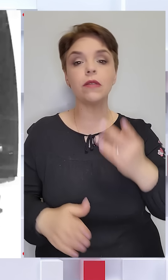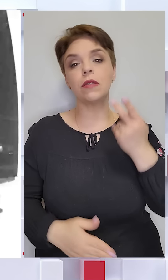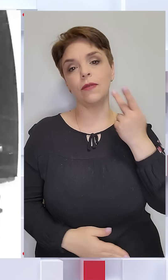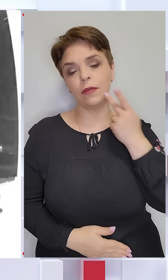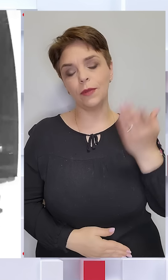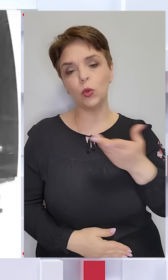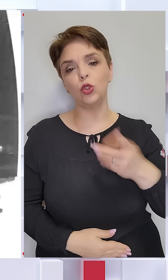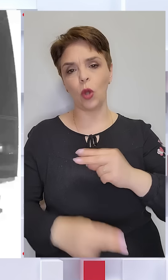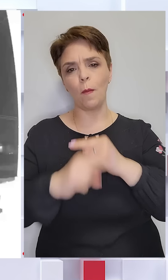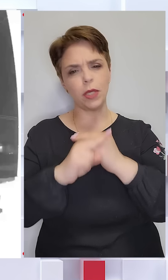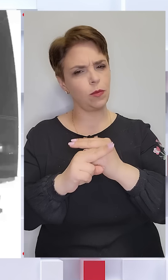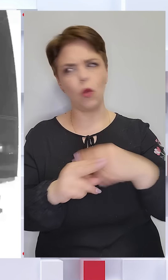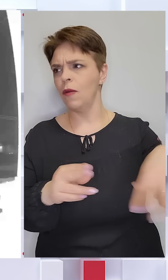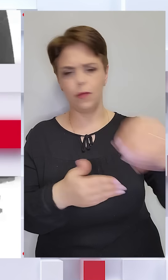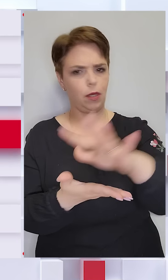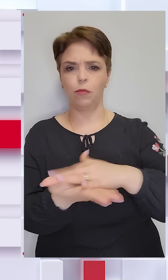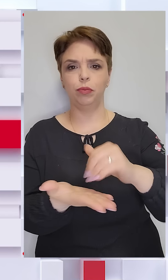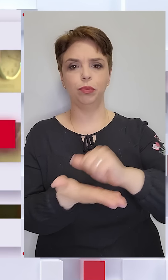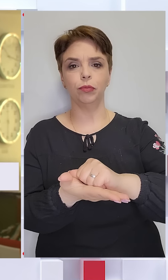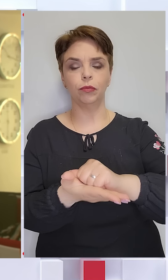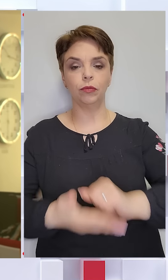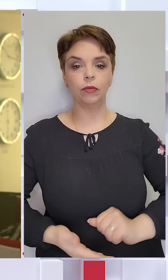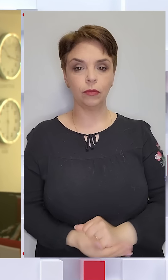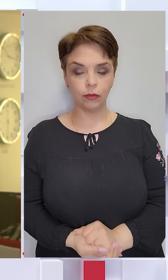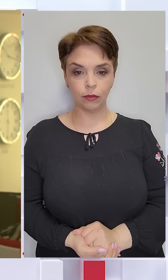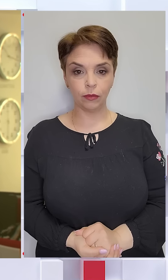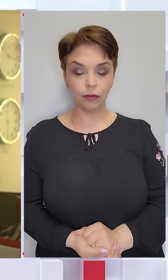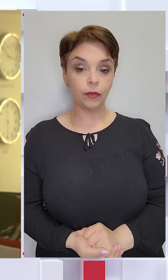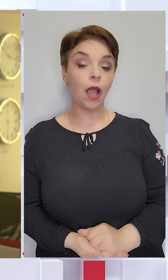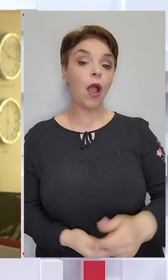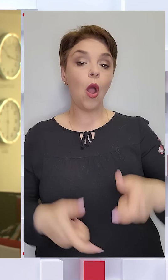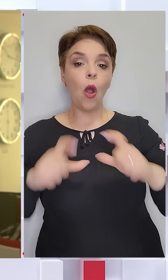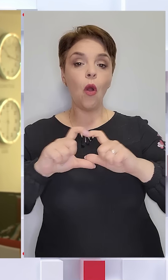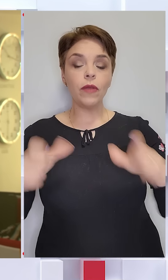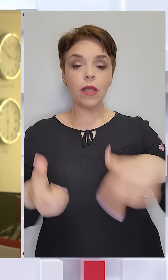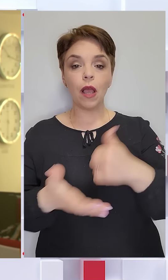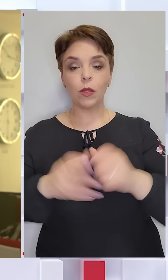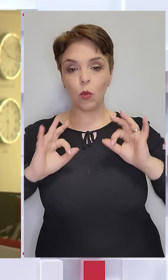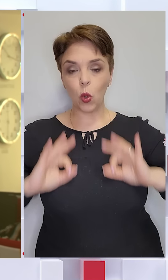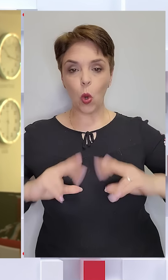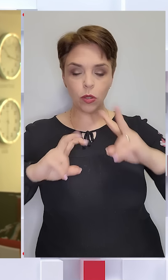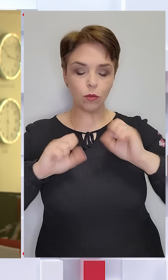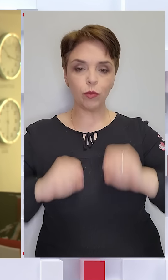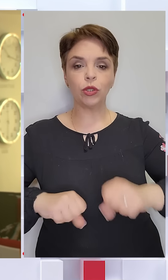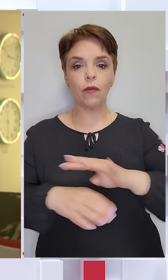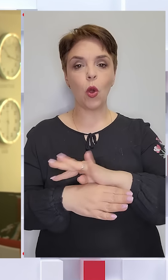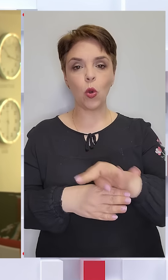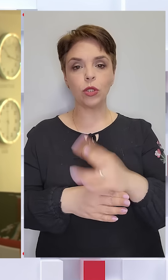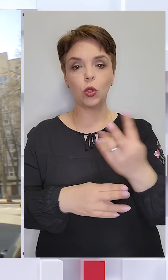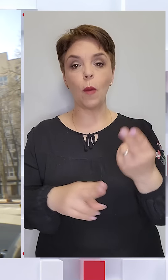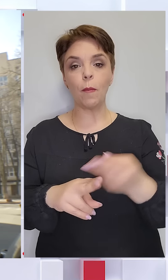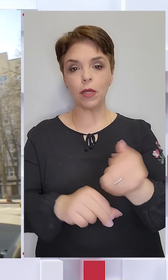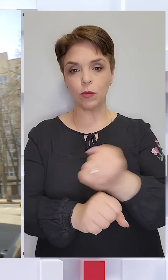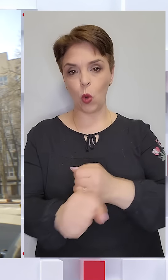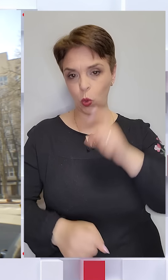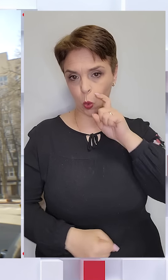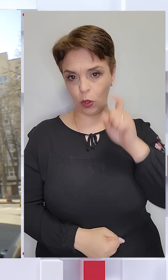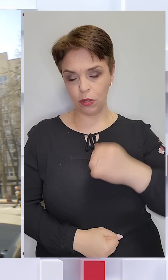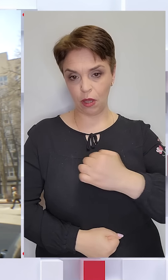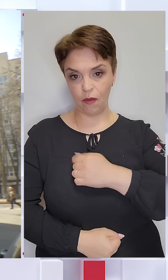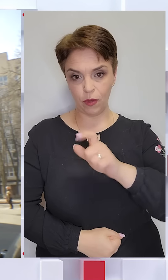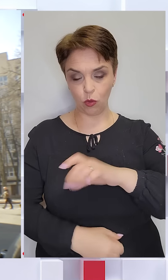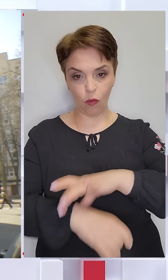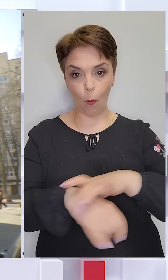безпілотники позбивала. Офіс генпрокурора розслідує можливий розстріл трьох беззбройних українських